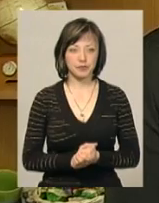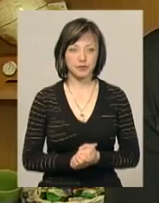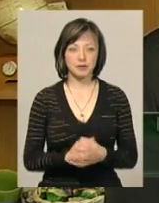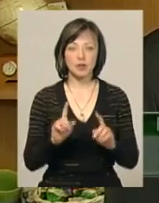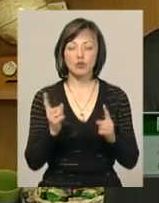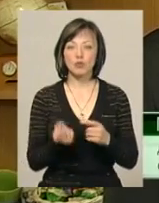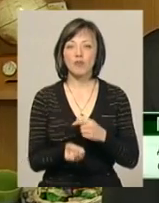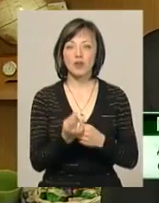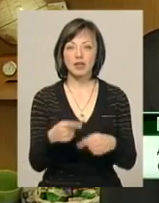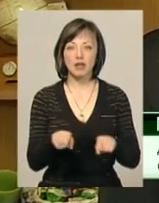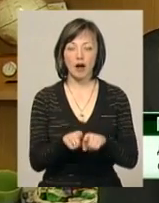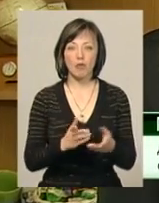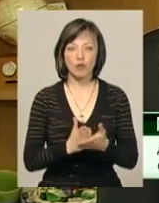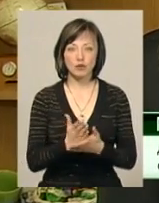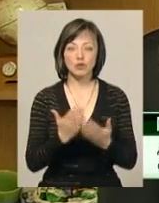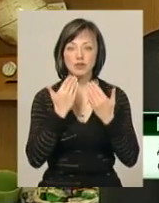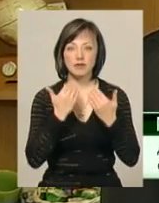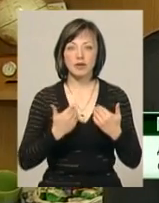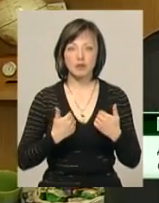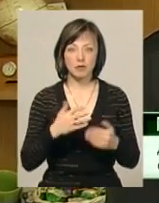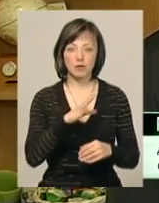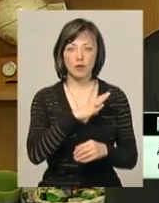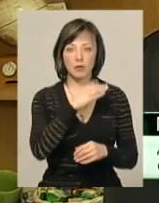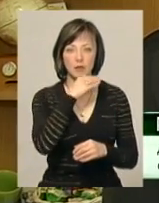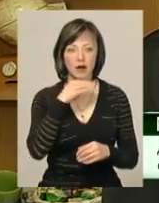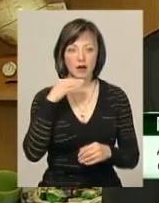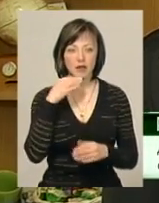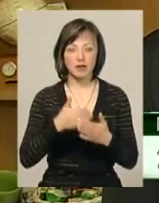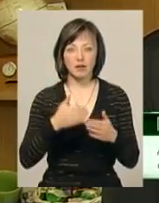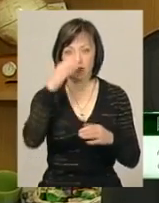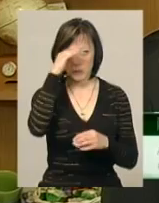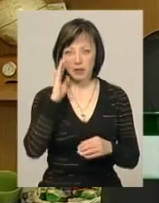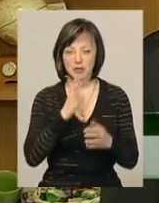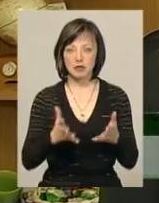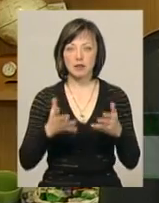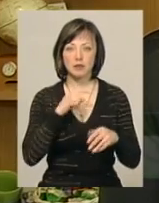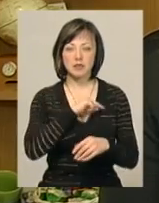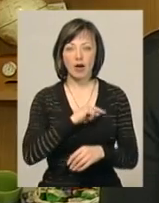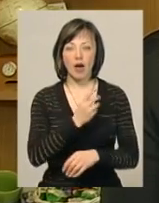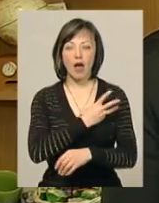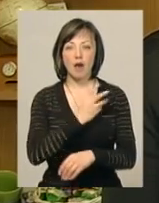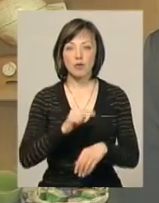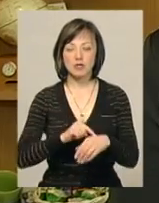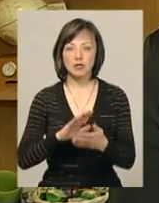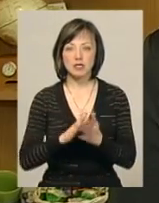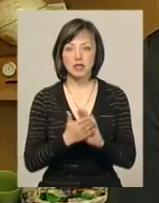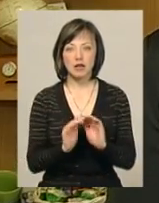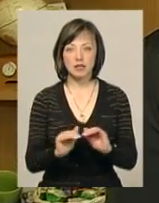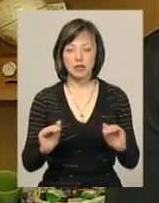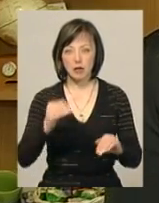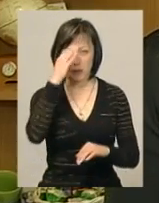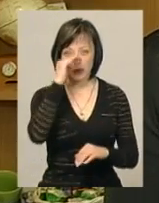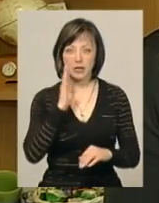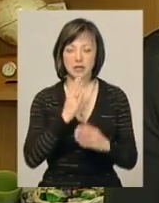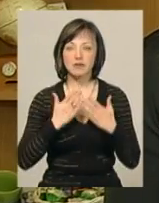виникла така послуга? До нас було досить багато звернень від батьків щодо з'ясування психо-емоційного стану своїх діток. Батьки також